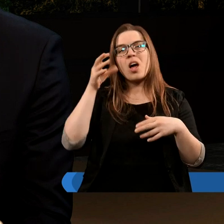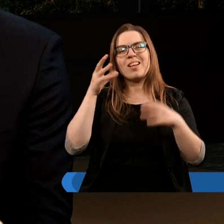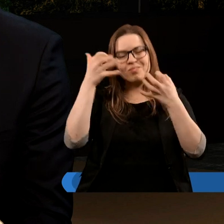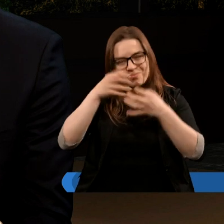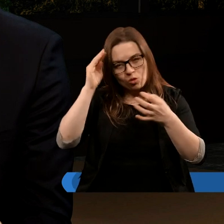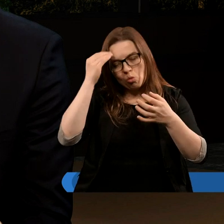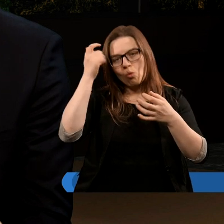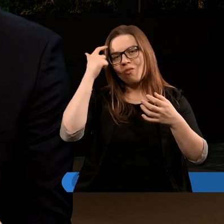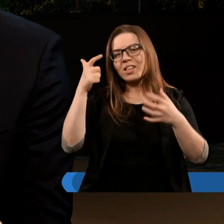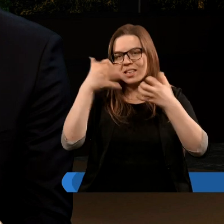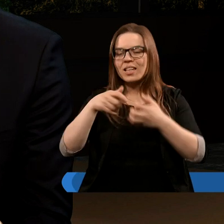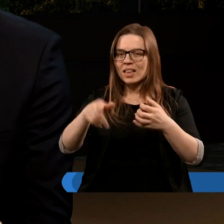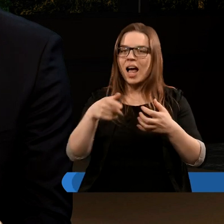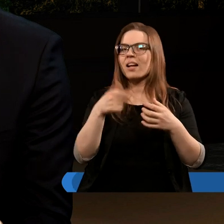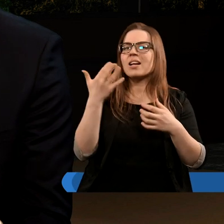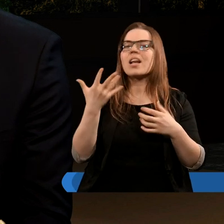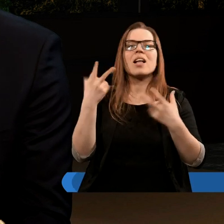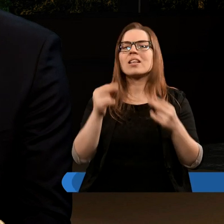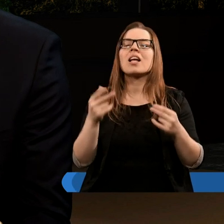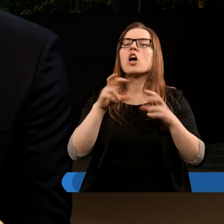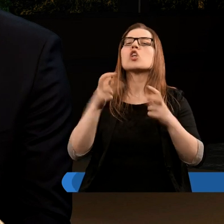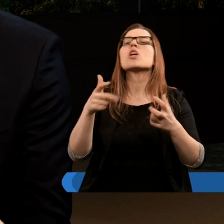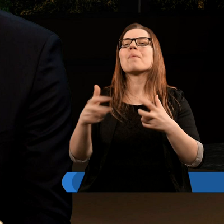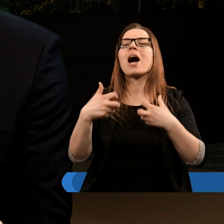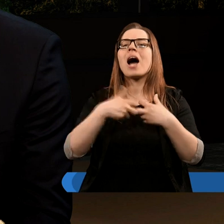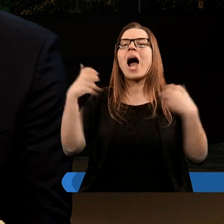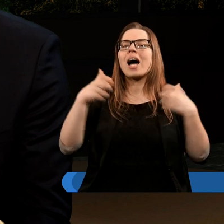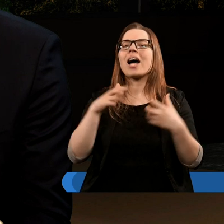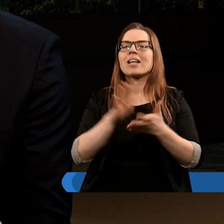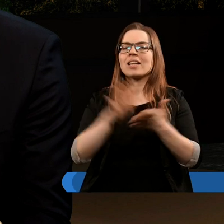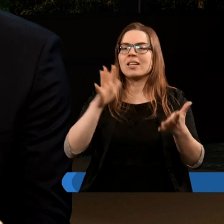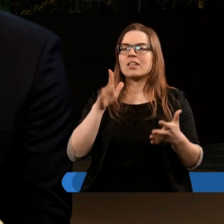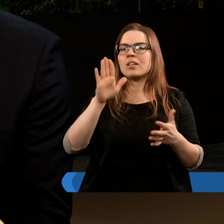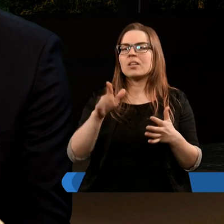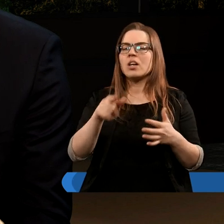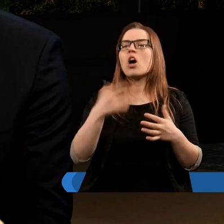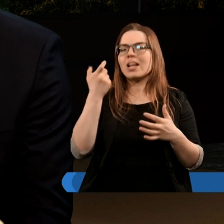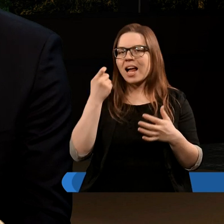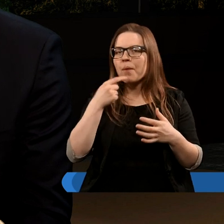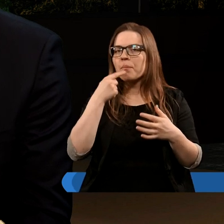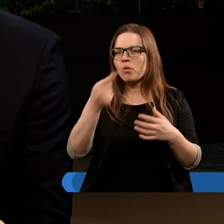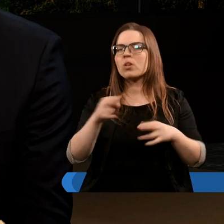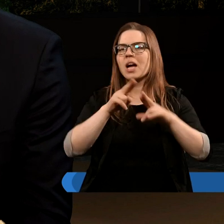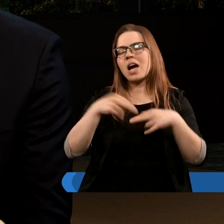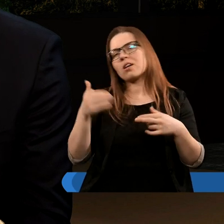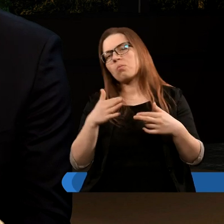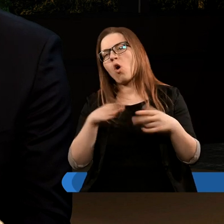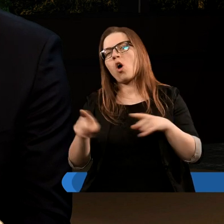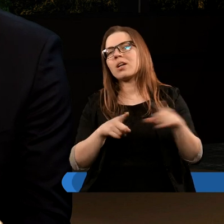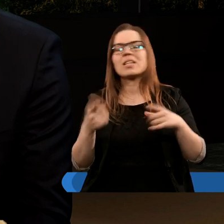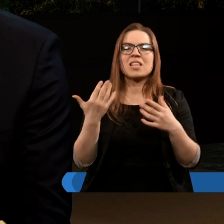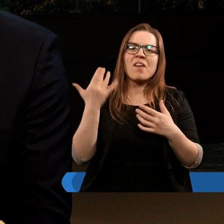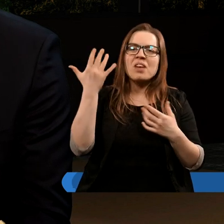tym ile, natomiast skupia się na tym, czym ona się charakteryzuje, o czym pewnie za chwilę powiemy. Resztka może